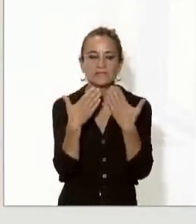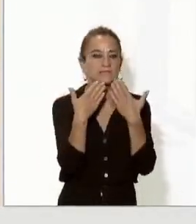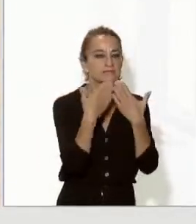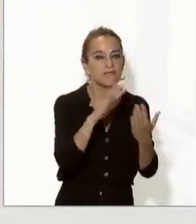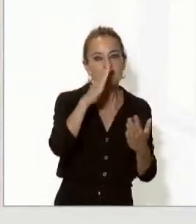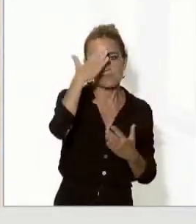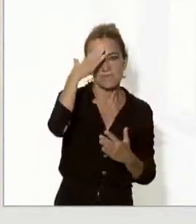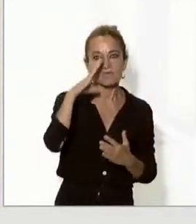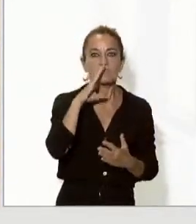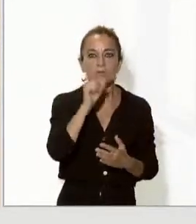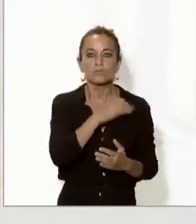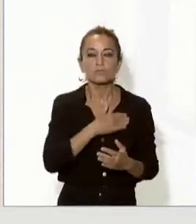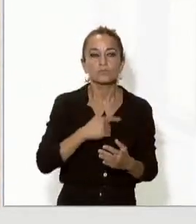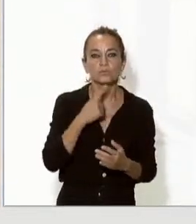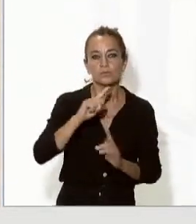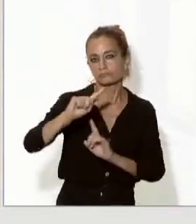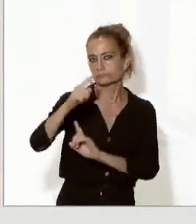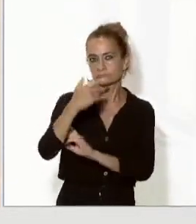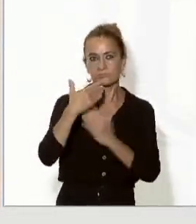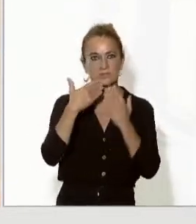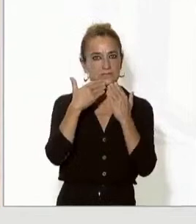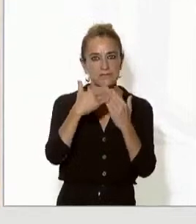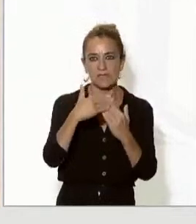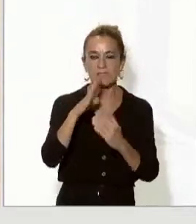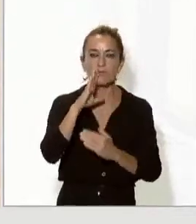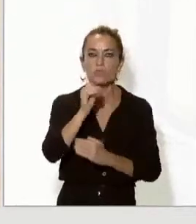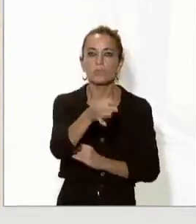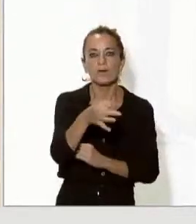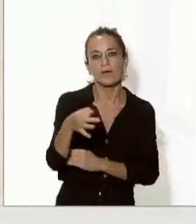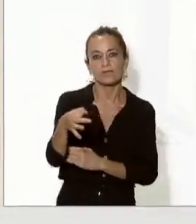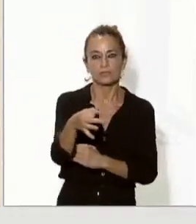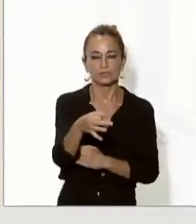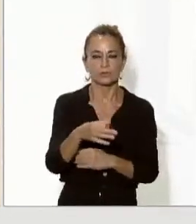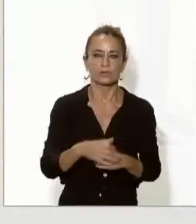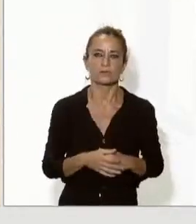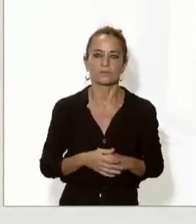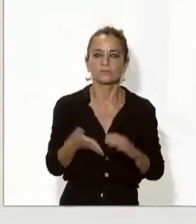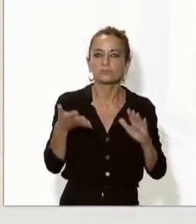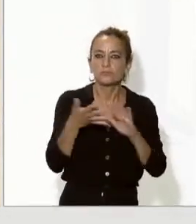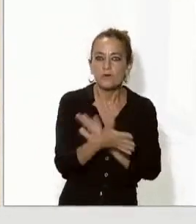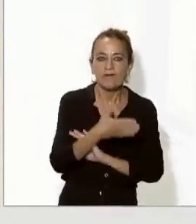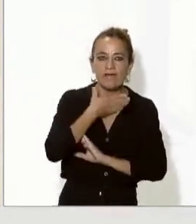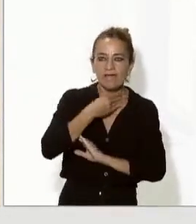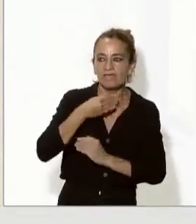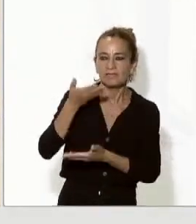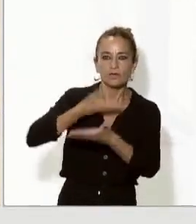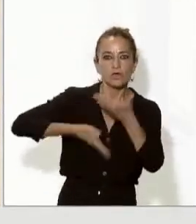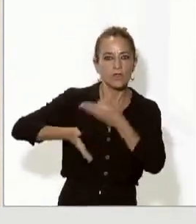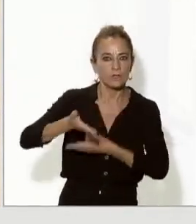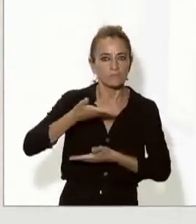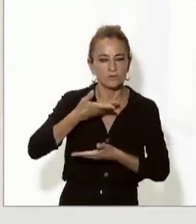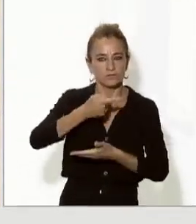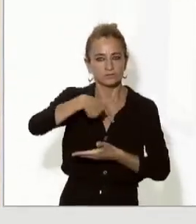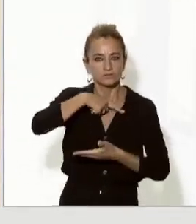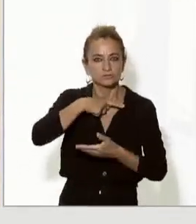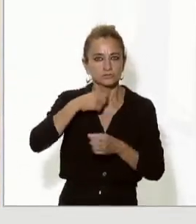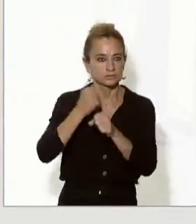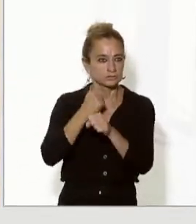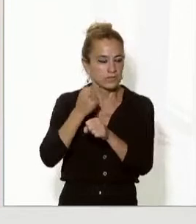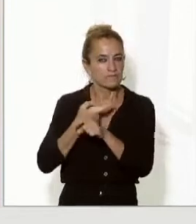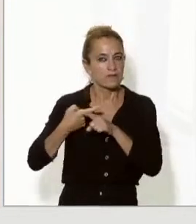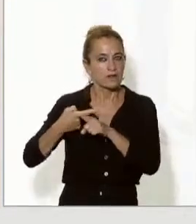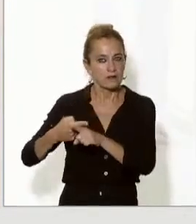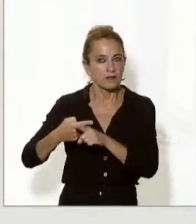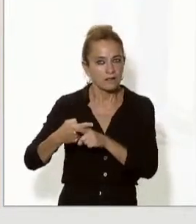primer lloc, voldria agrair al govern d'Andorra tota la predisposició a que el treball que estem portant a terme